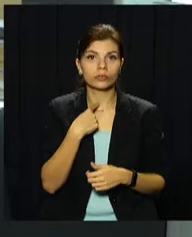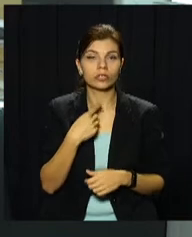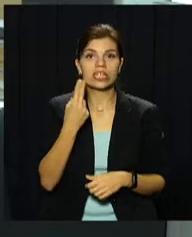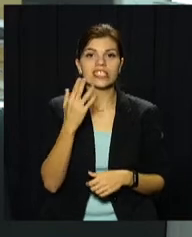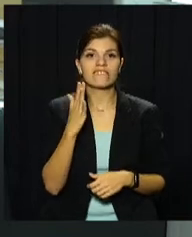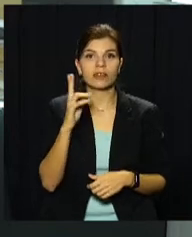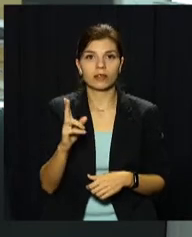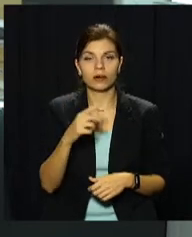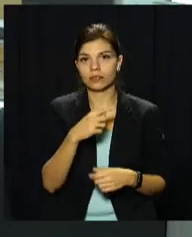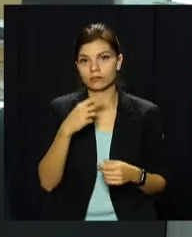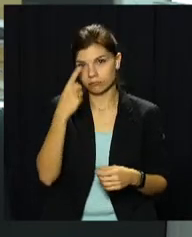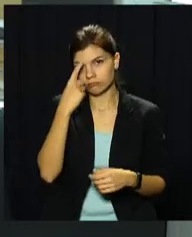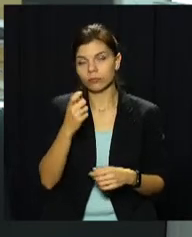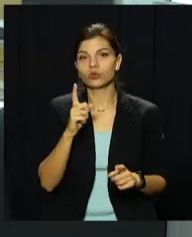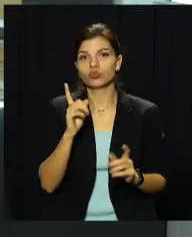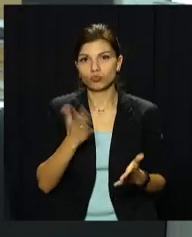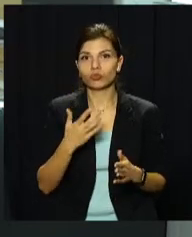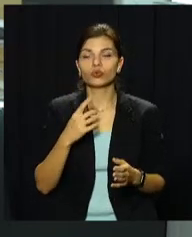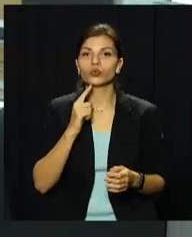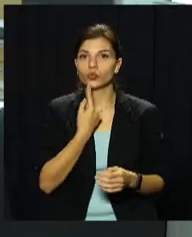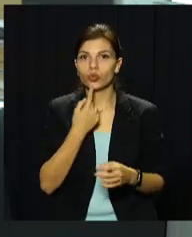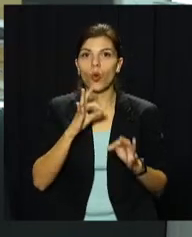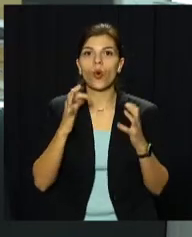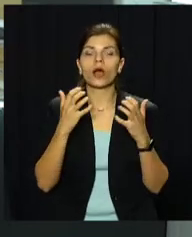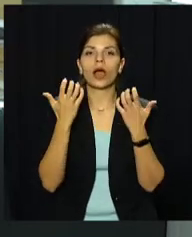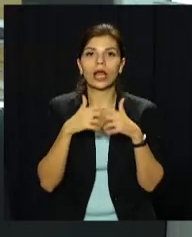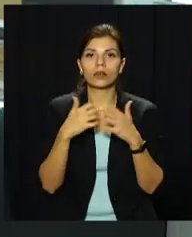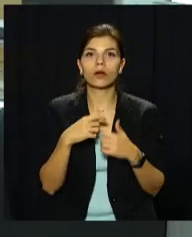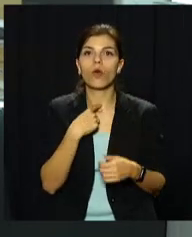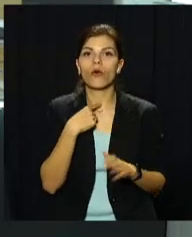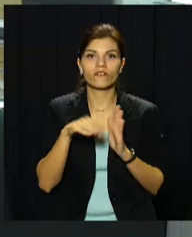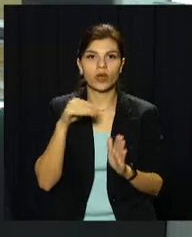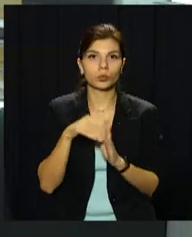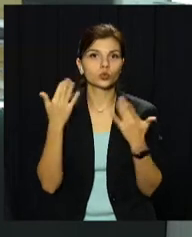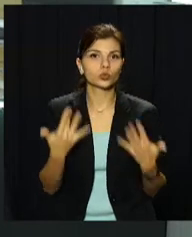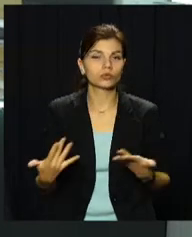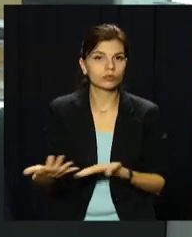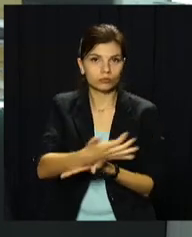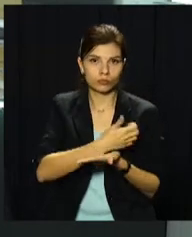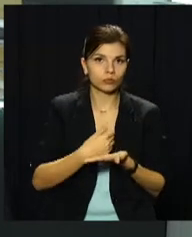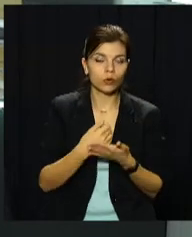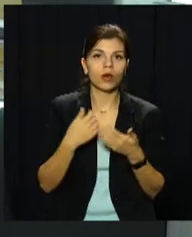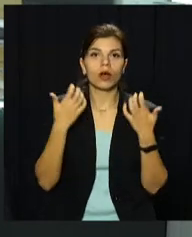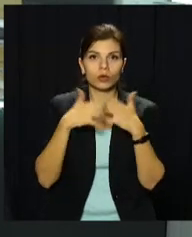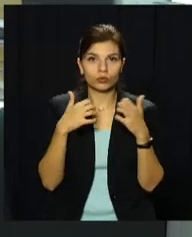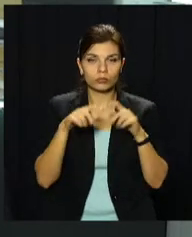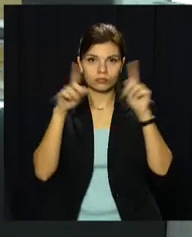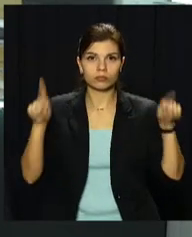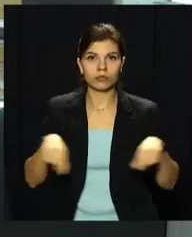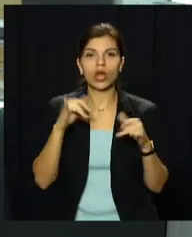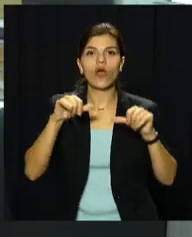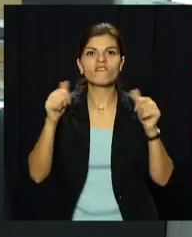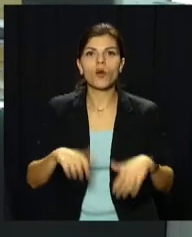ЦВК прогнозують труднощі при заповненні протоколу про результати голосування на виборчих дільницях. Підрахунок бюлетенів і